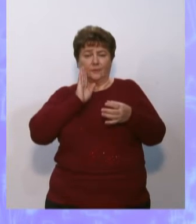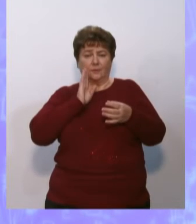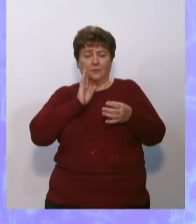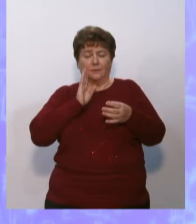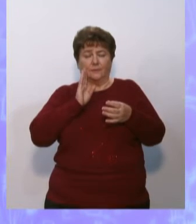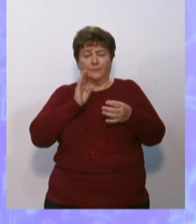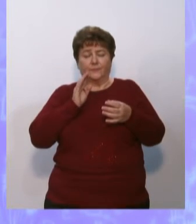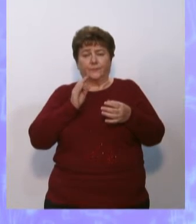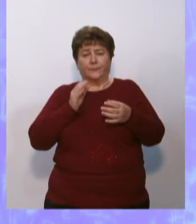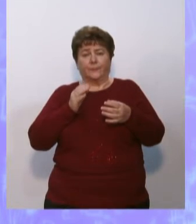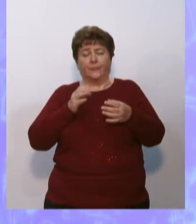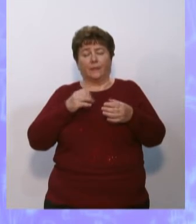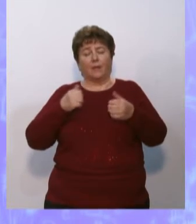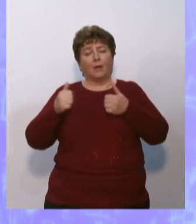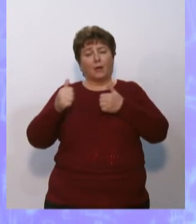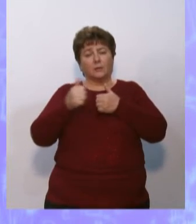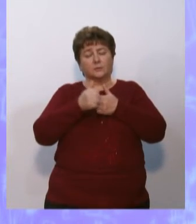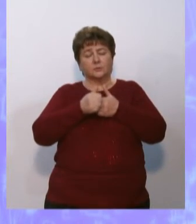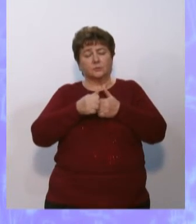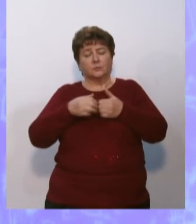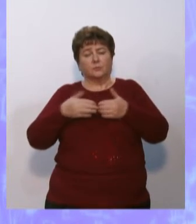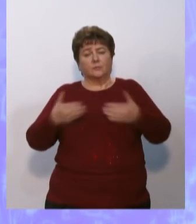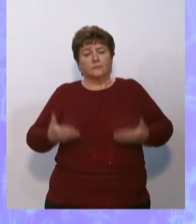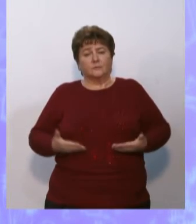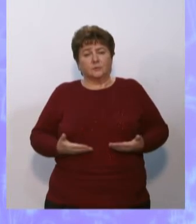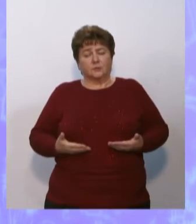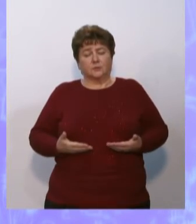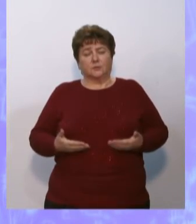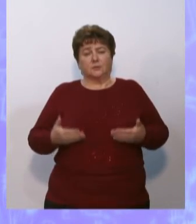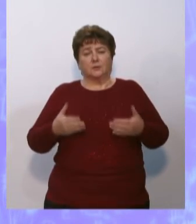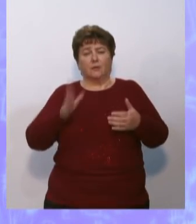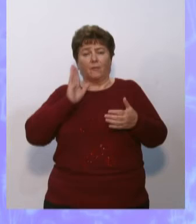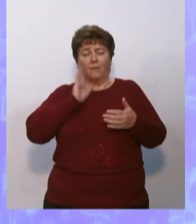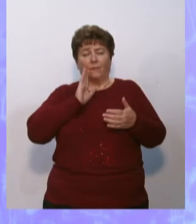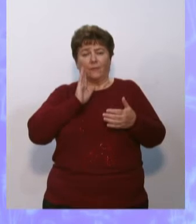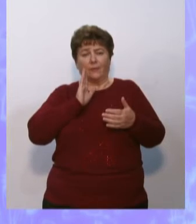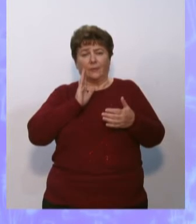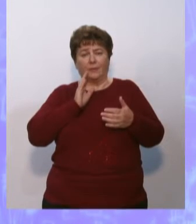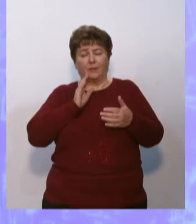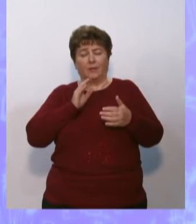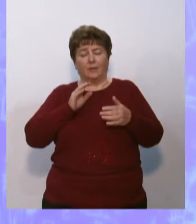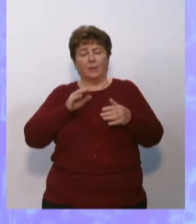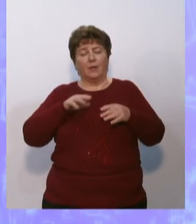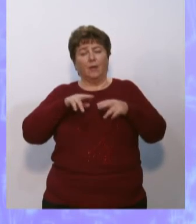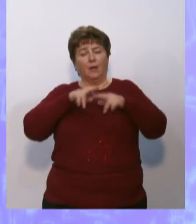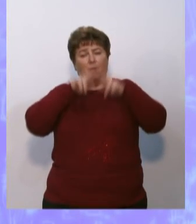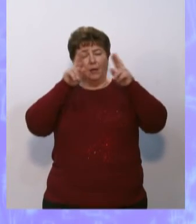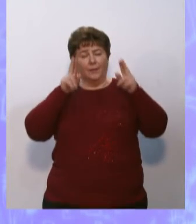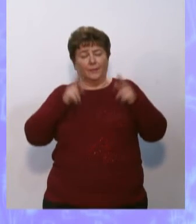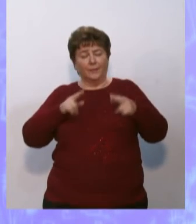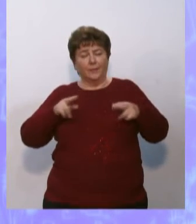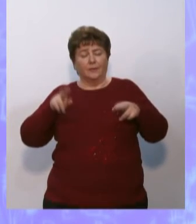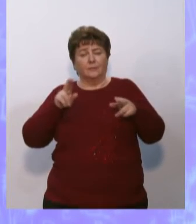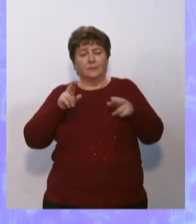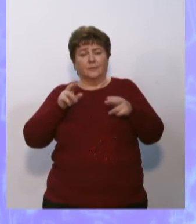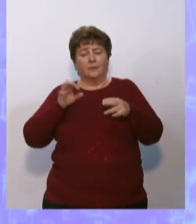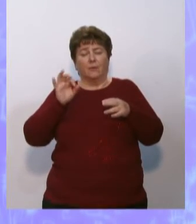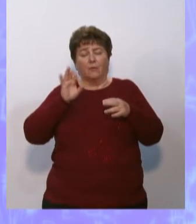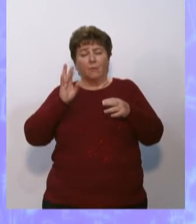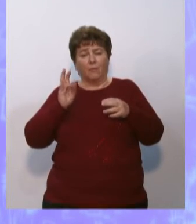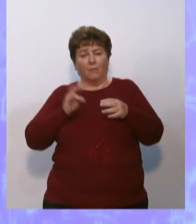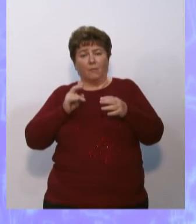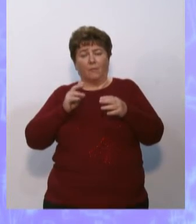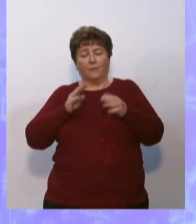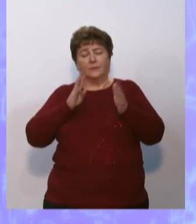Признавая особое значение воды в жизни человечества, Генеральная ассамблея ООН учредила в